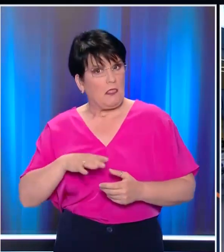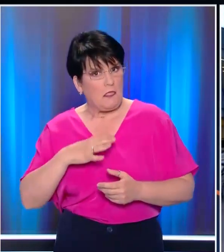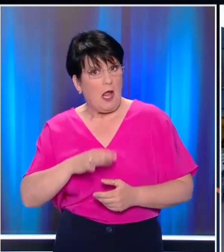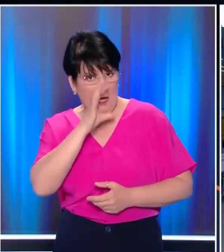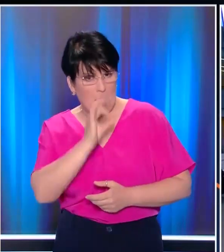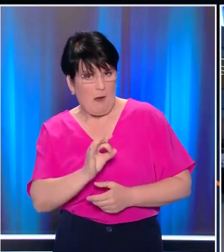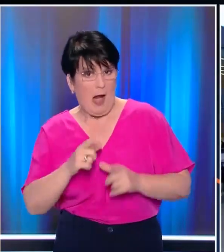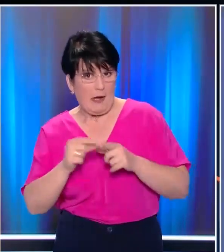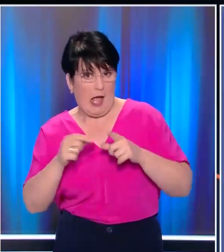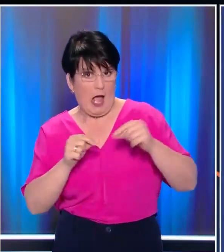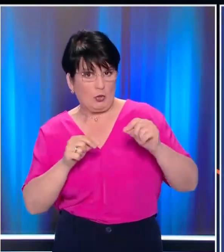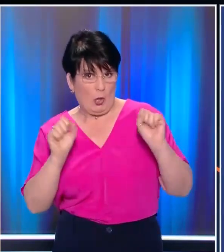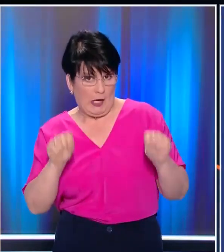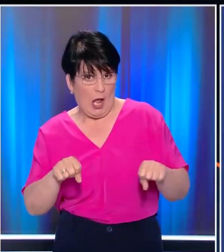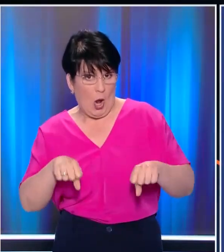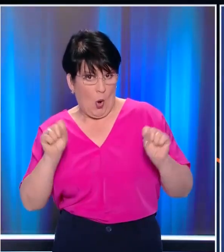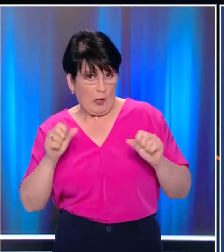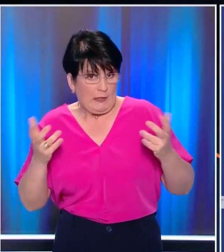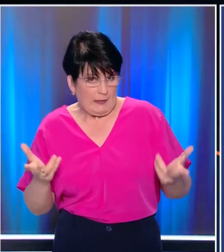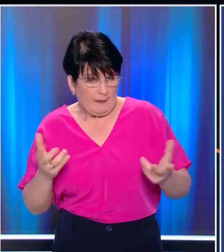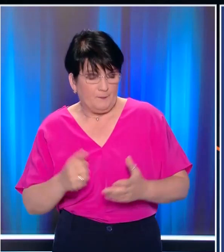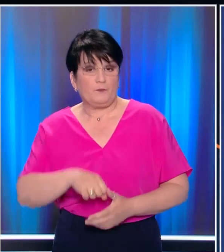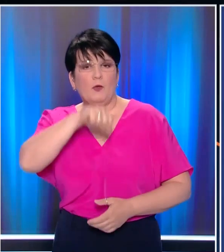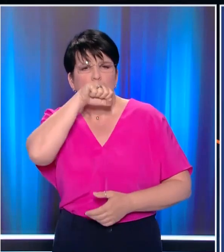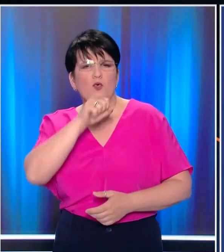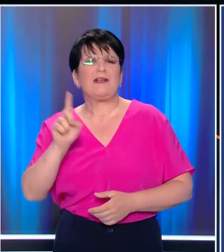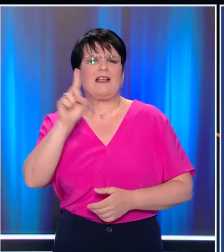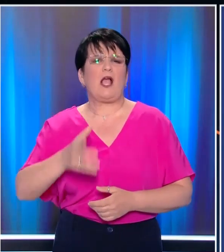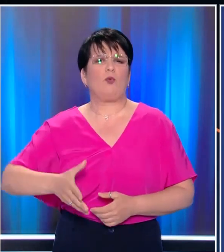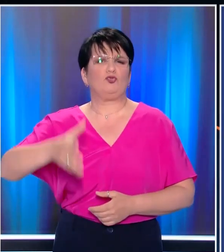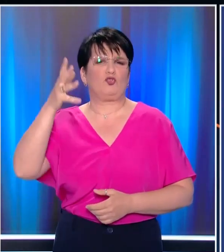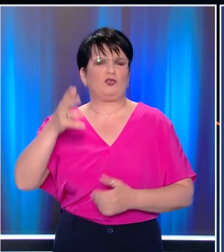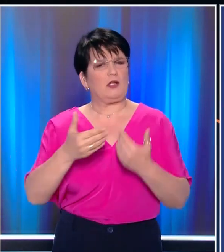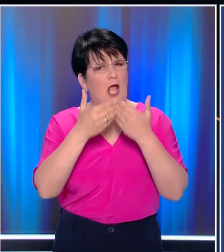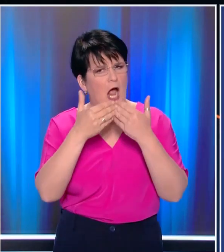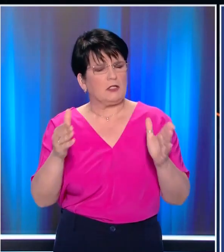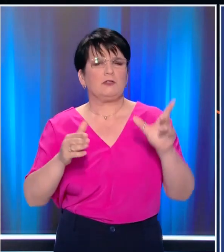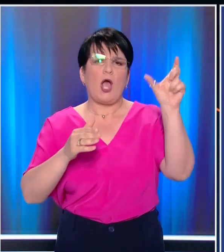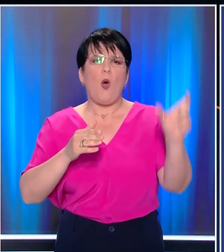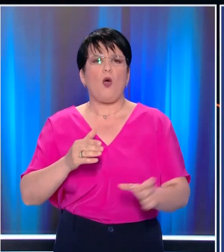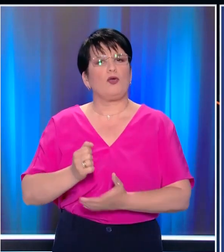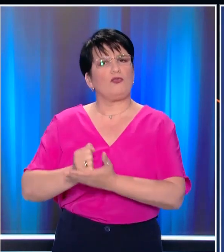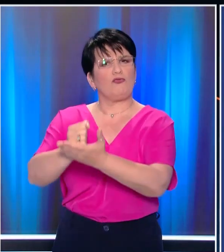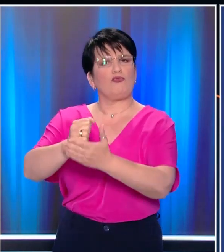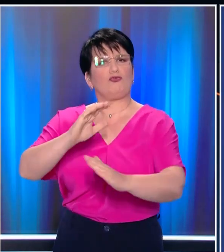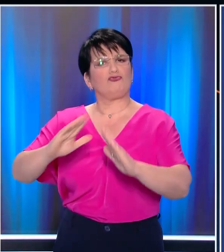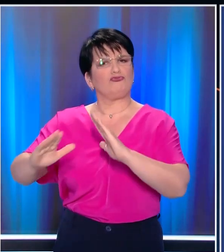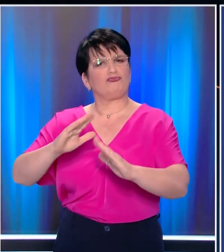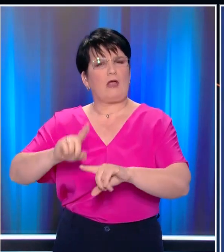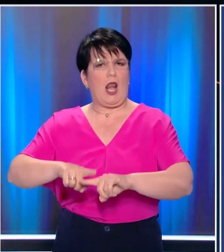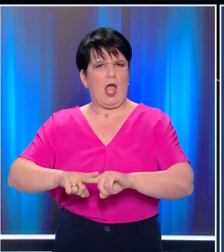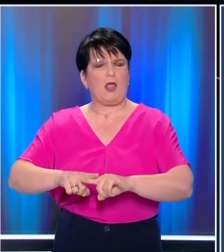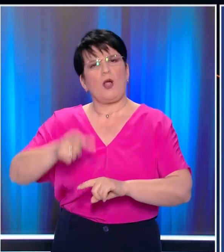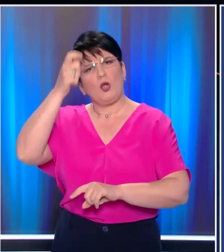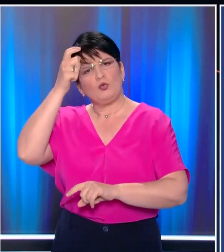πραγματικά μέλος του ΝΑΤΟ Πλήρης υποστήριξη στον Κυριάκο Μητσοτάκη να μιλήσει ανοιχτά και να υπερασπιστεί την Ελλάδα απέναντι στις